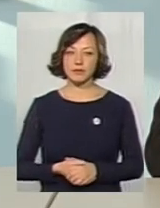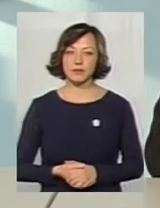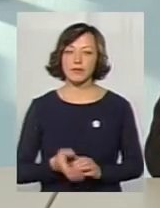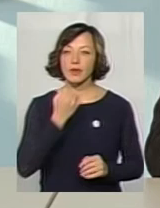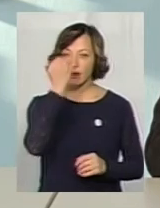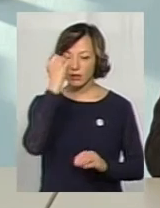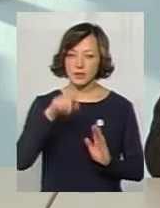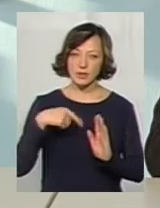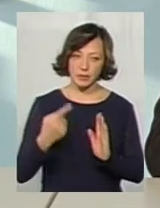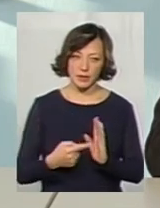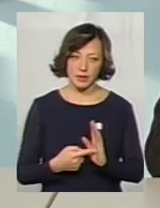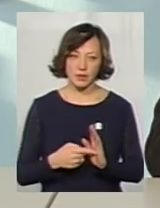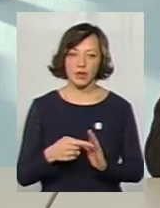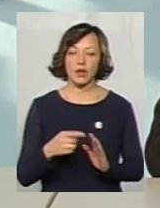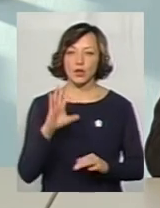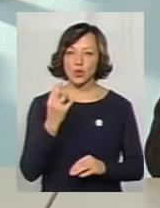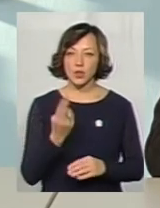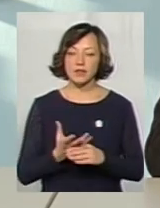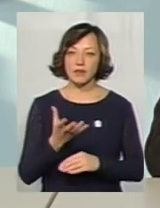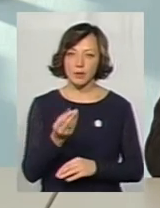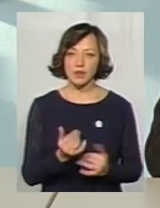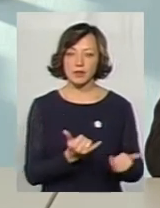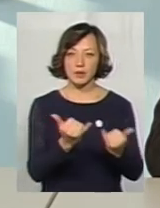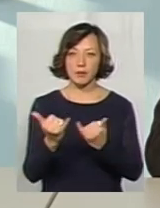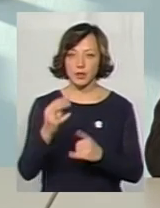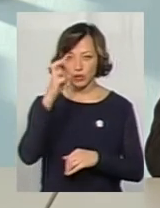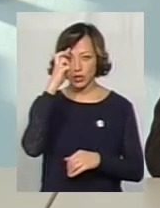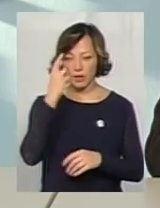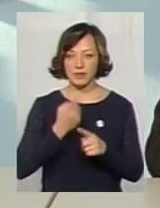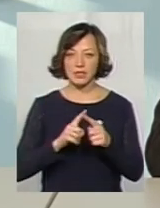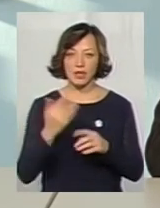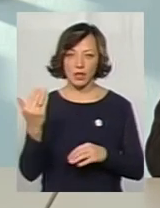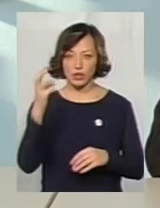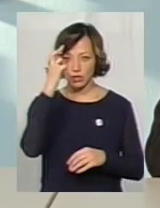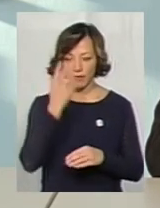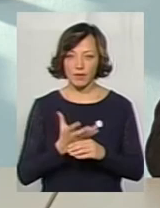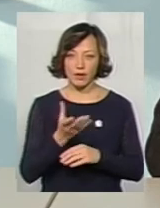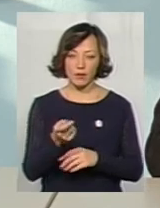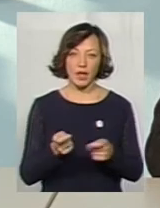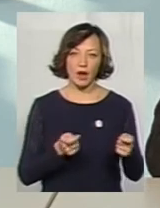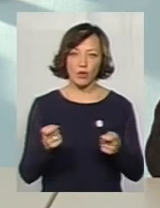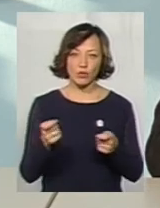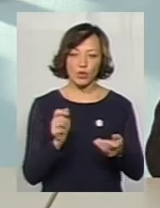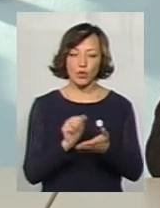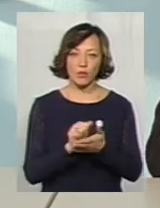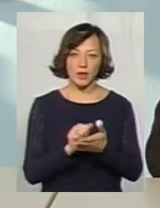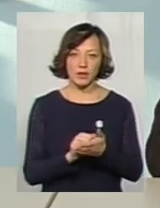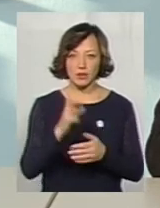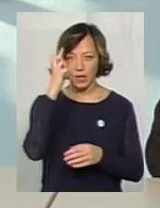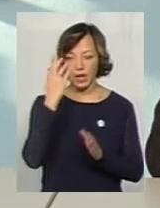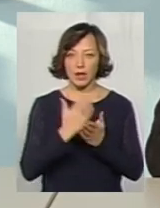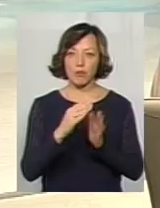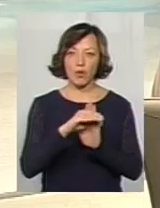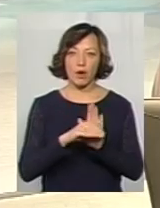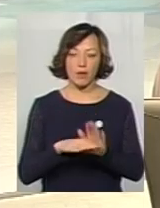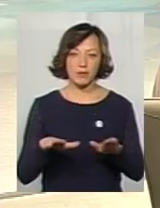Дякую за запитання. Соціальні виплати забезпечує держава. Це державні виплати, вони регулюються нормативним актом. Можливо, є якась програма.